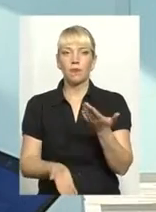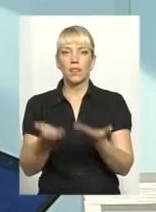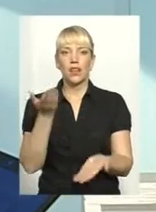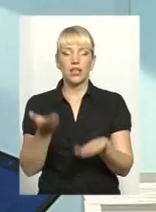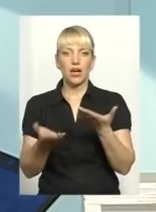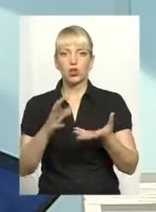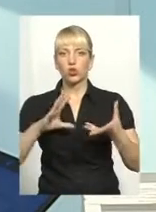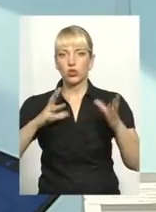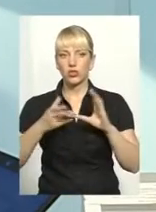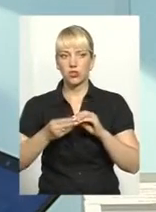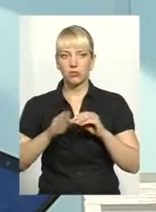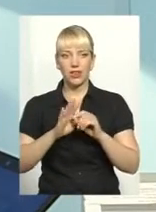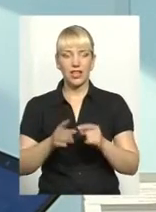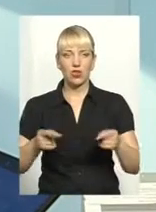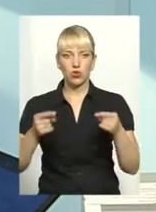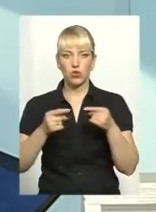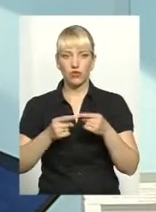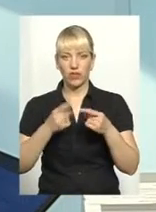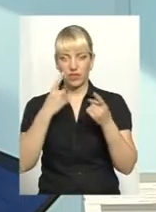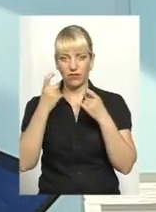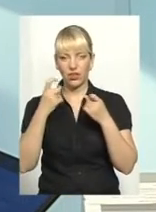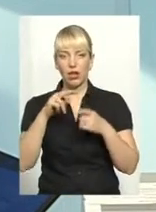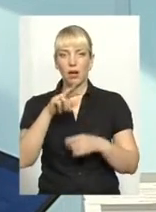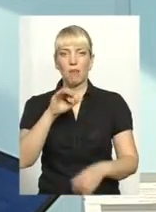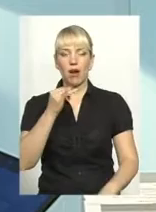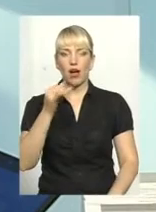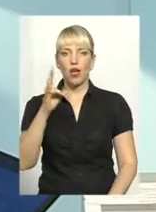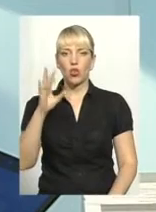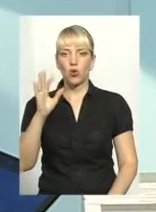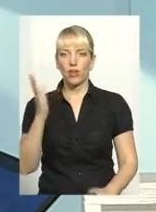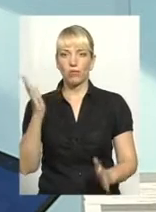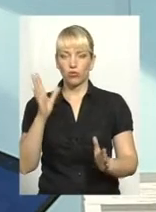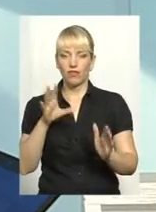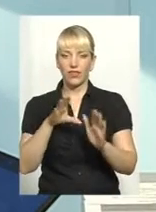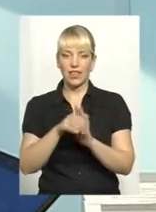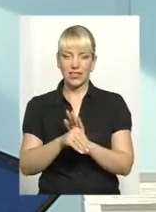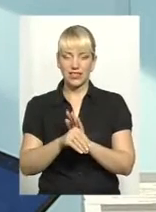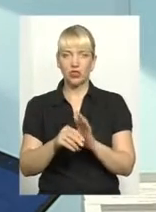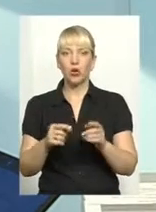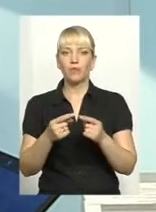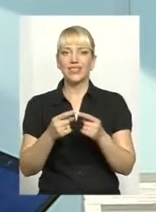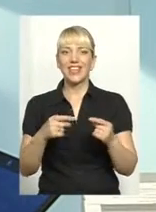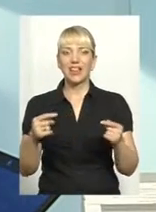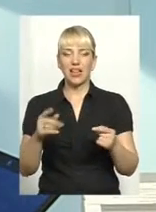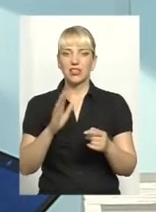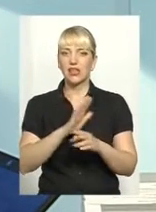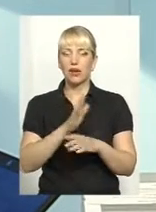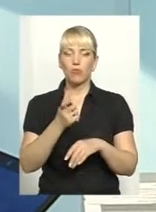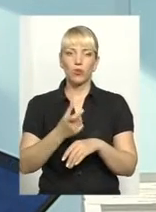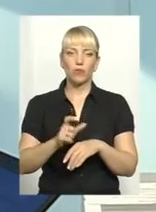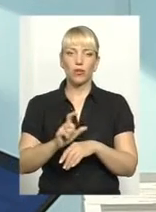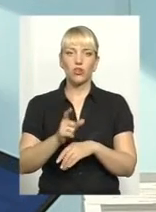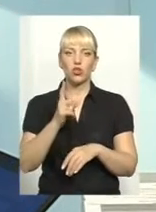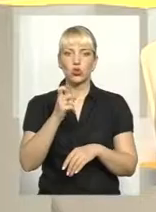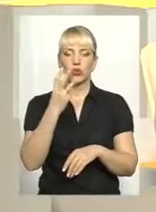недостовірних відомостей про майно, яка буде внесена в декларацію, і не буде перевищувати 138 тисяч, це буде